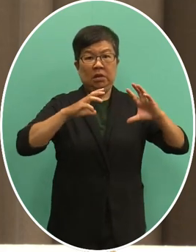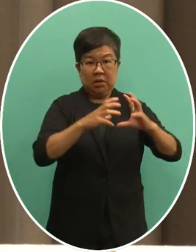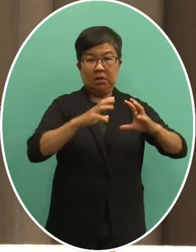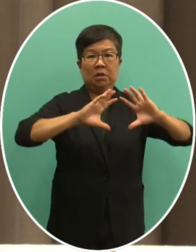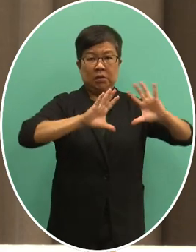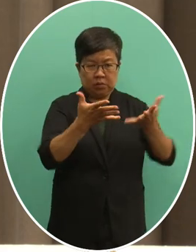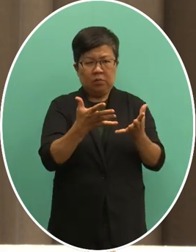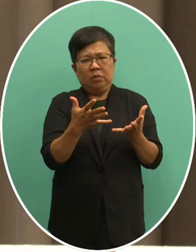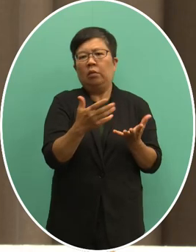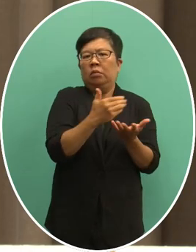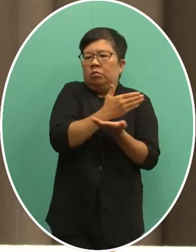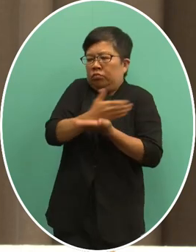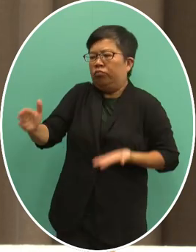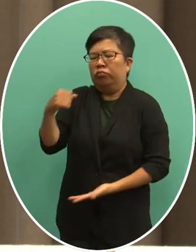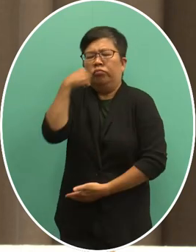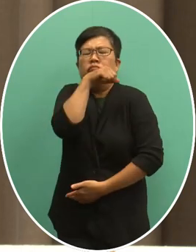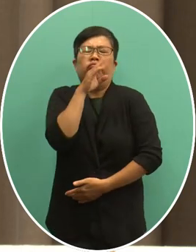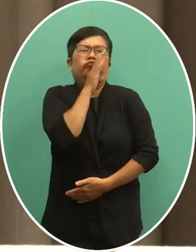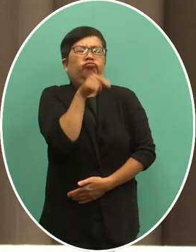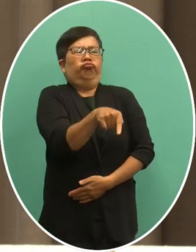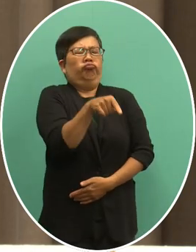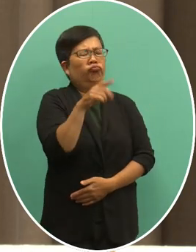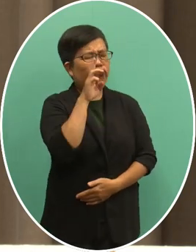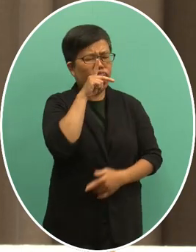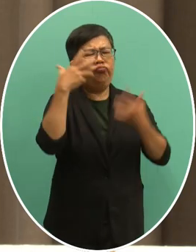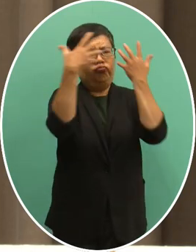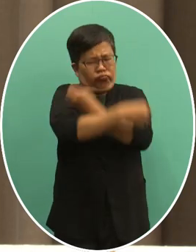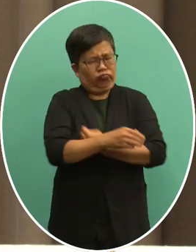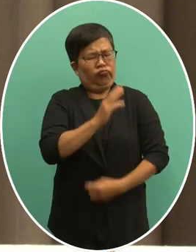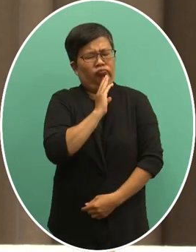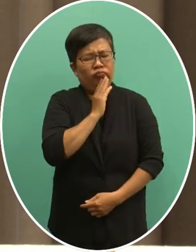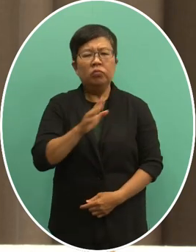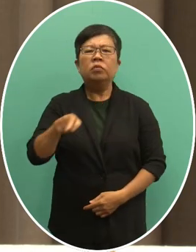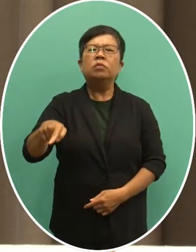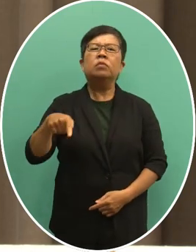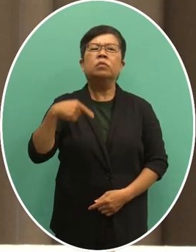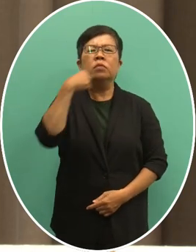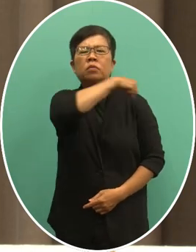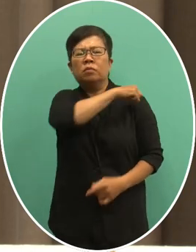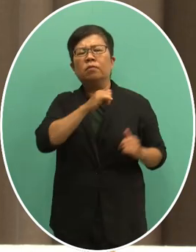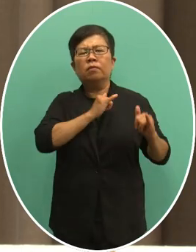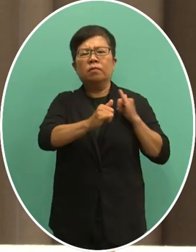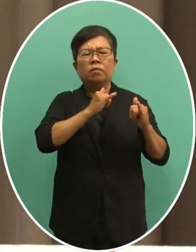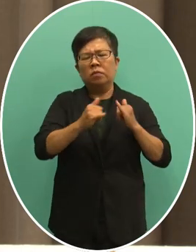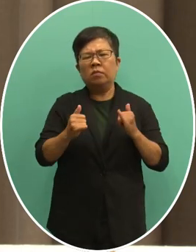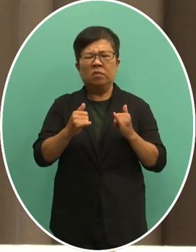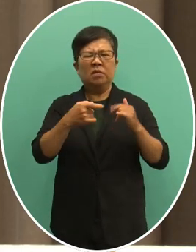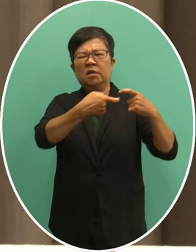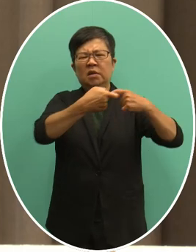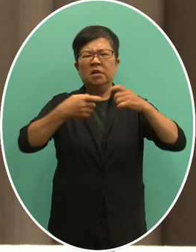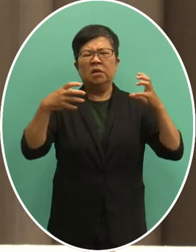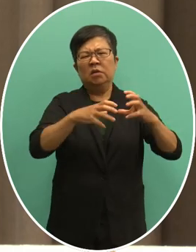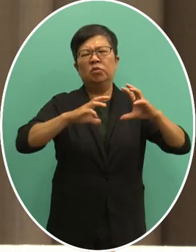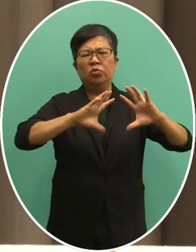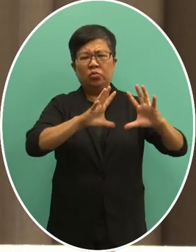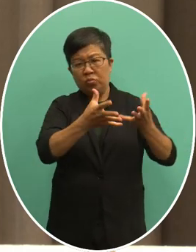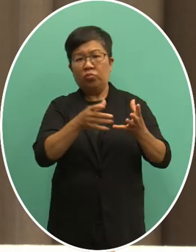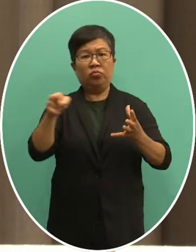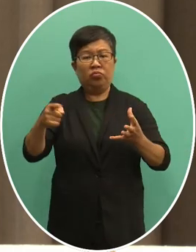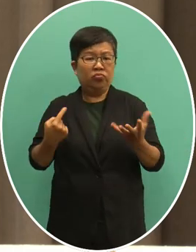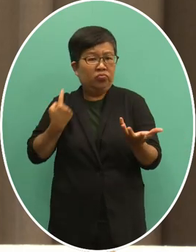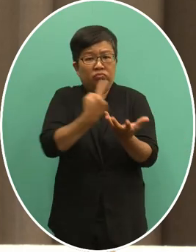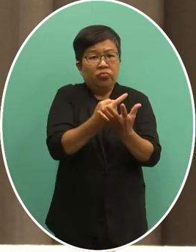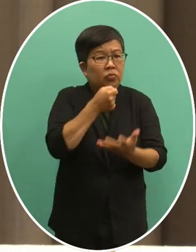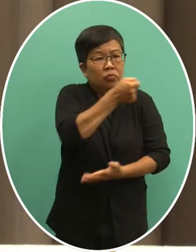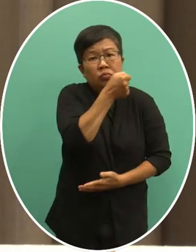的主要原因我国的人民以及各位媒体朋友无法进入联合国的采访出席会议